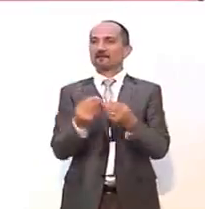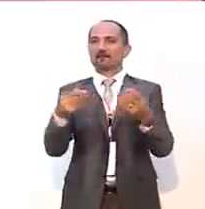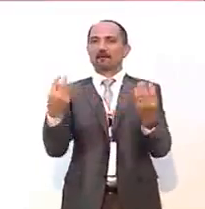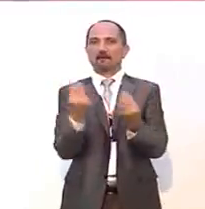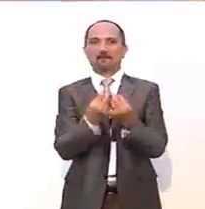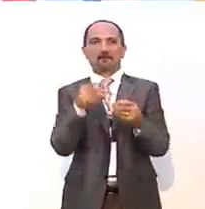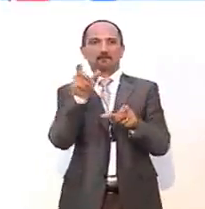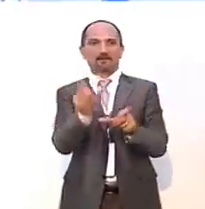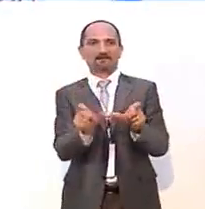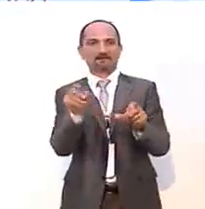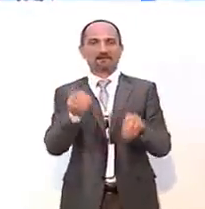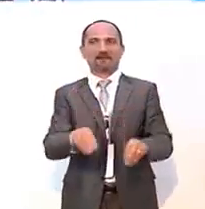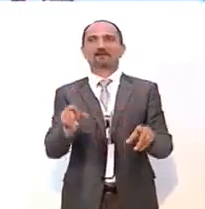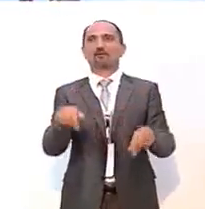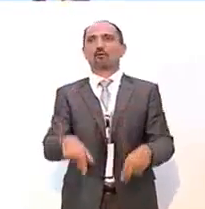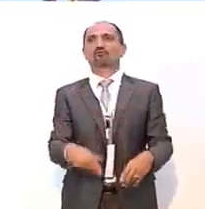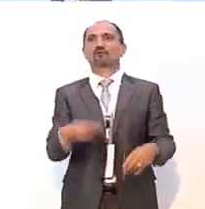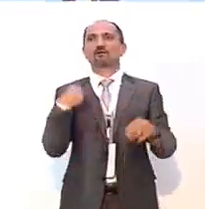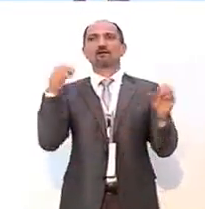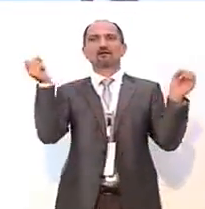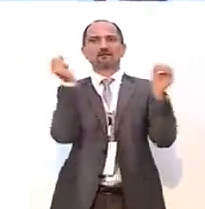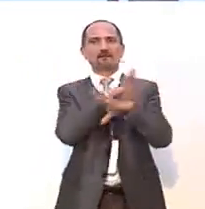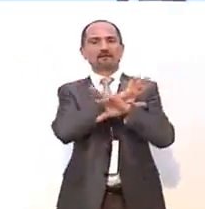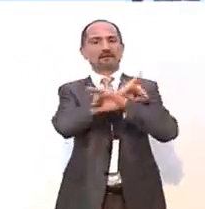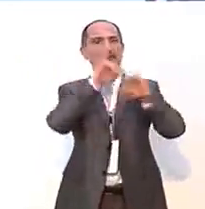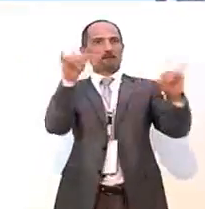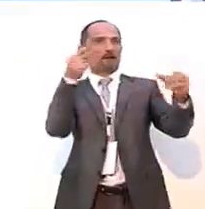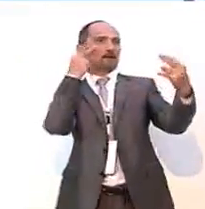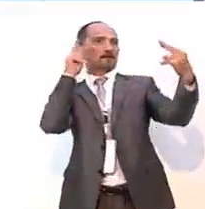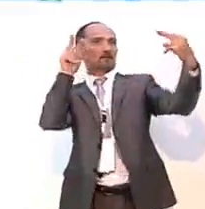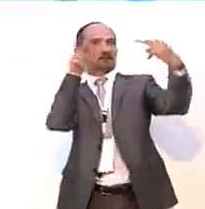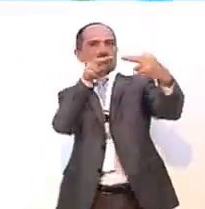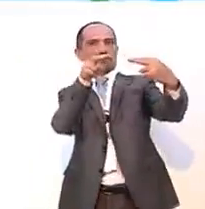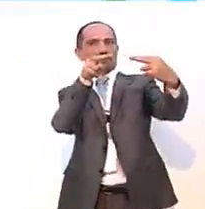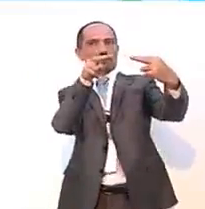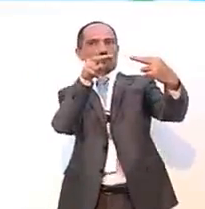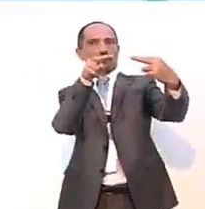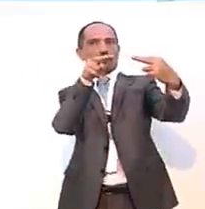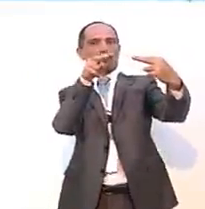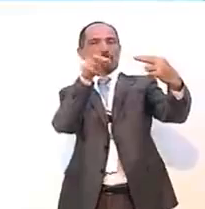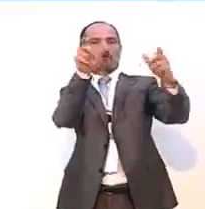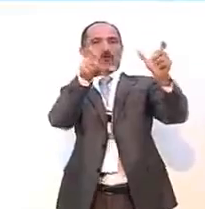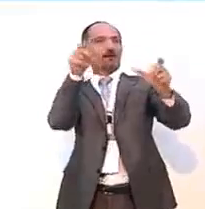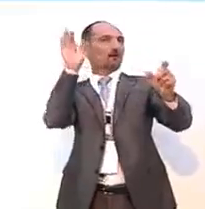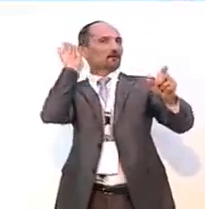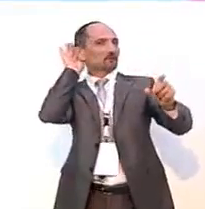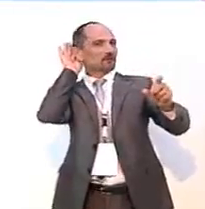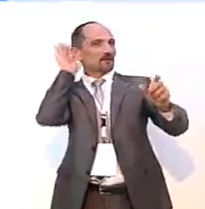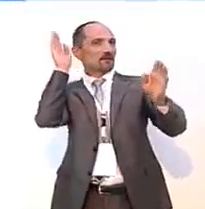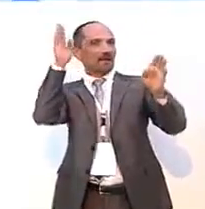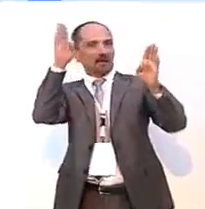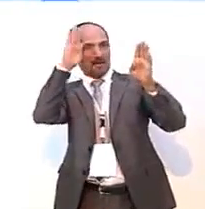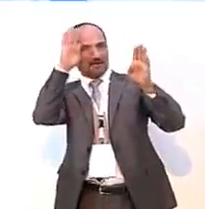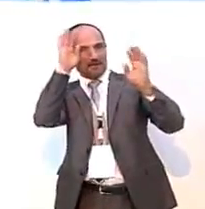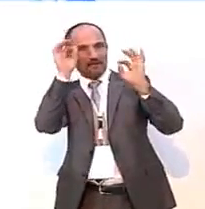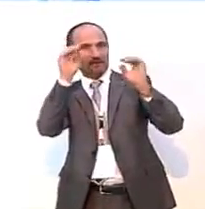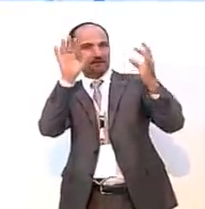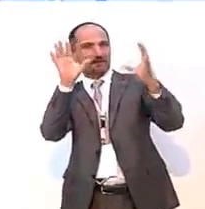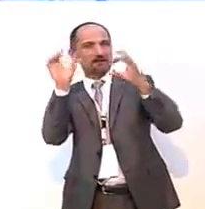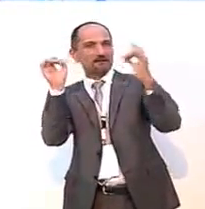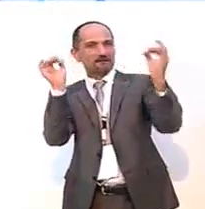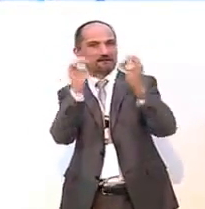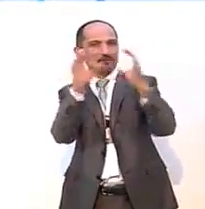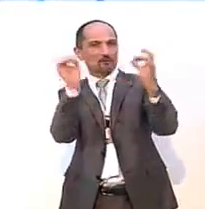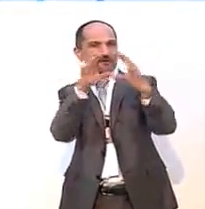Non dimentichiamo mai di guardare negli occhi queste persone, di ascoltare con orecchio attento, di sintonizzarci con quel